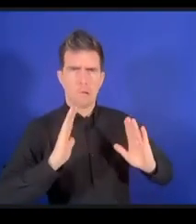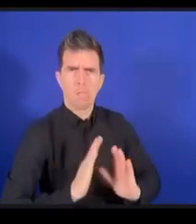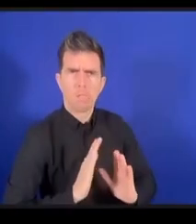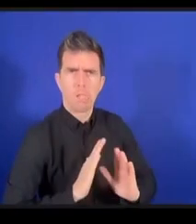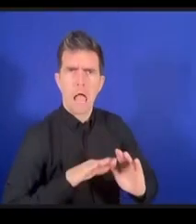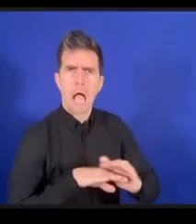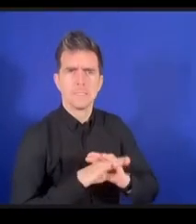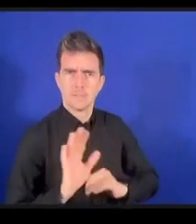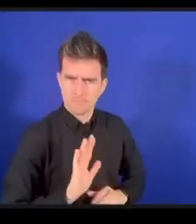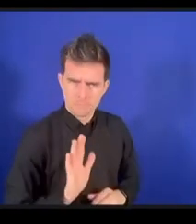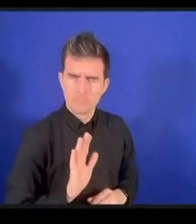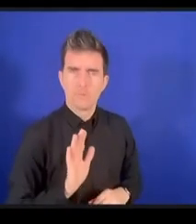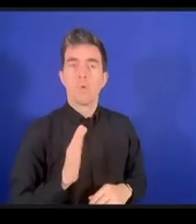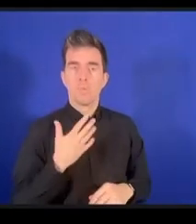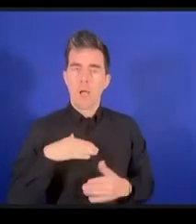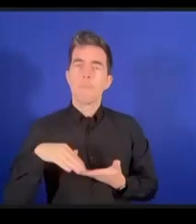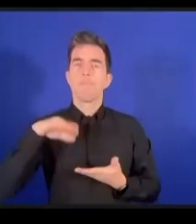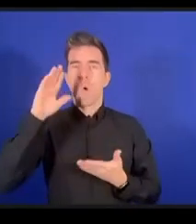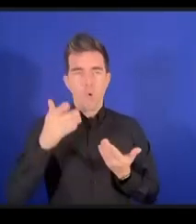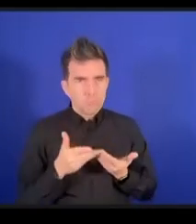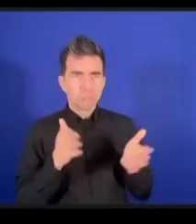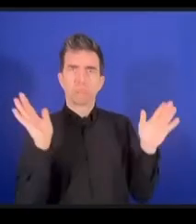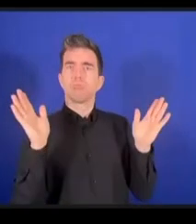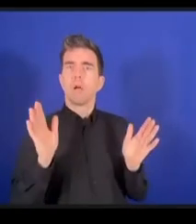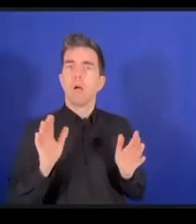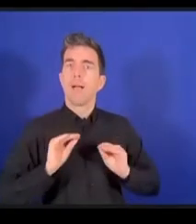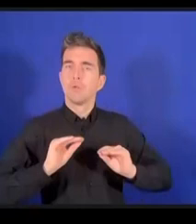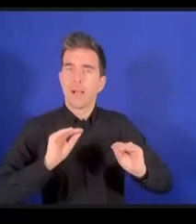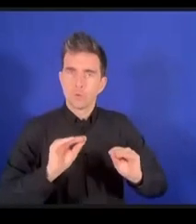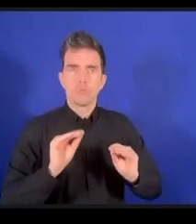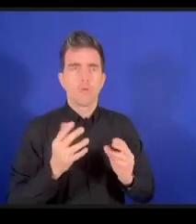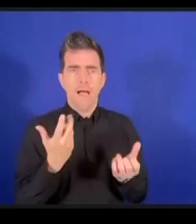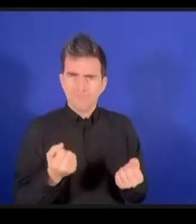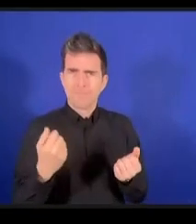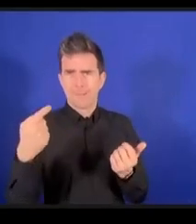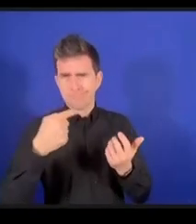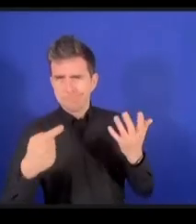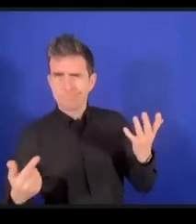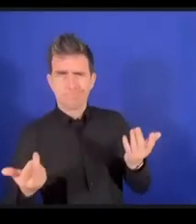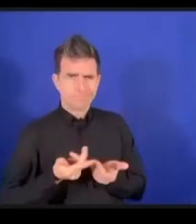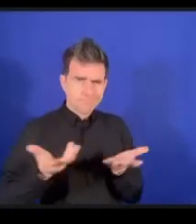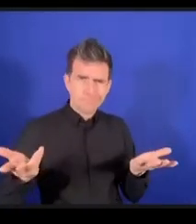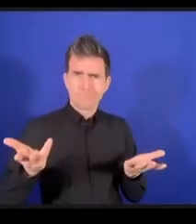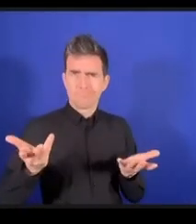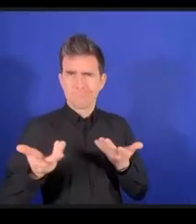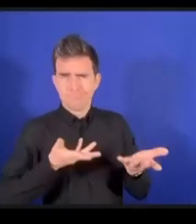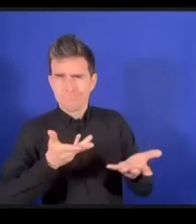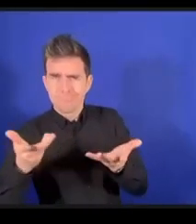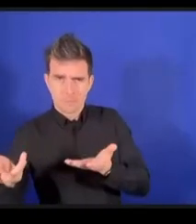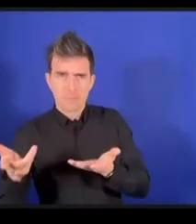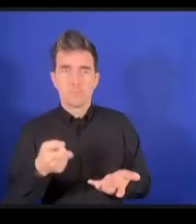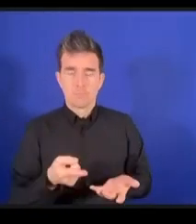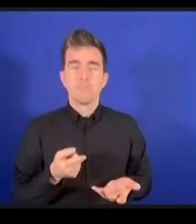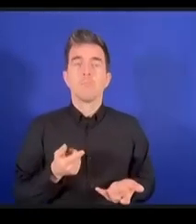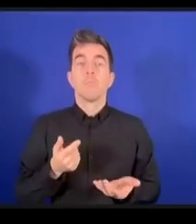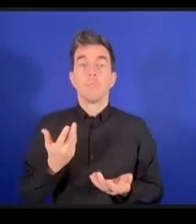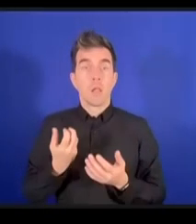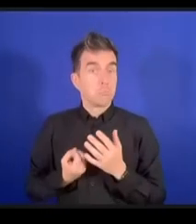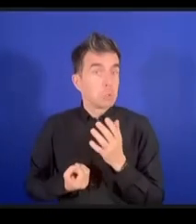que nouvelle recrue en tant que nouvelle coalition dynamique s'il y a la possibilité pour nous de travailler avec d'autres